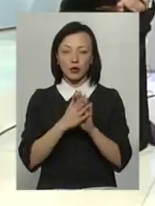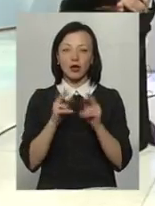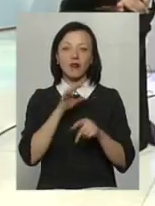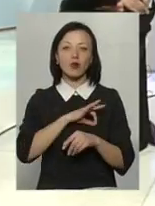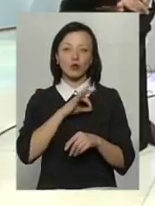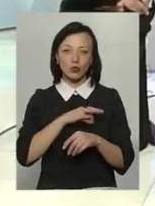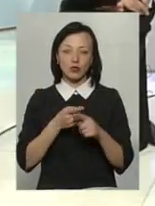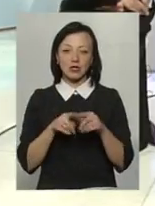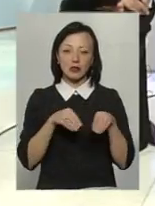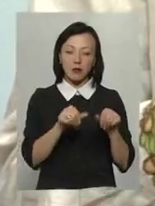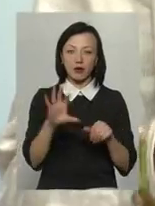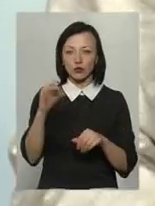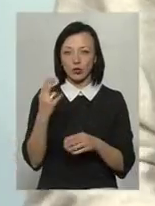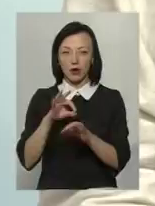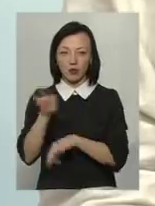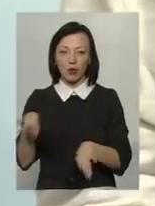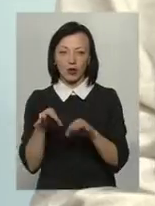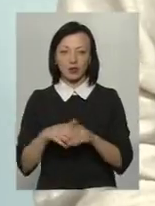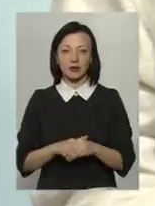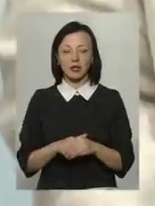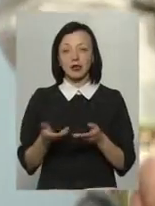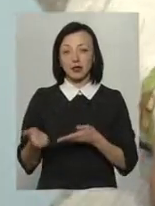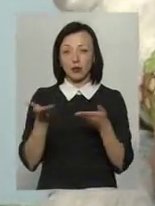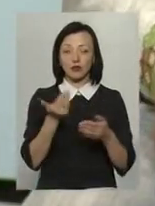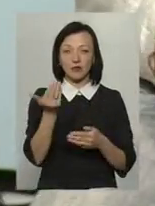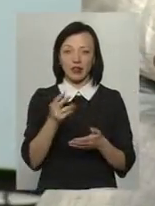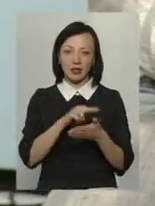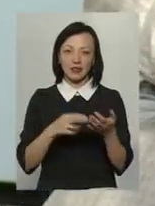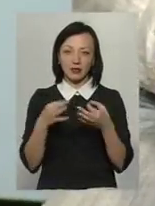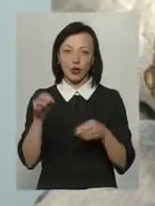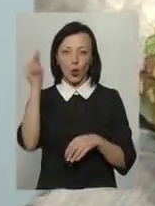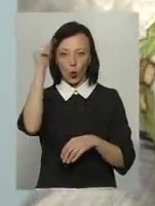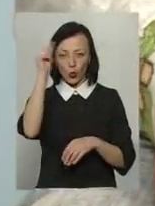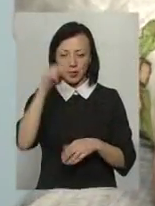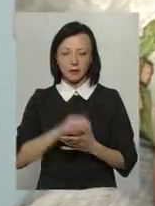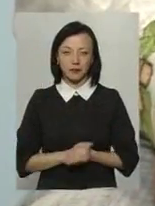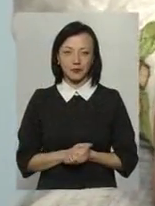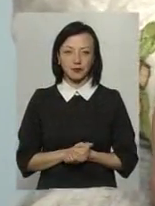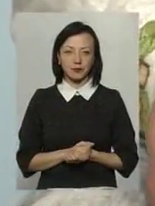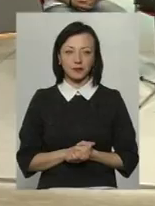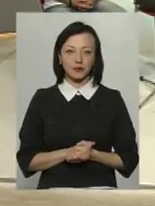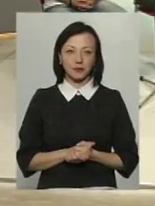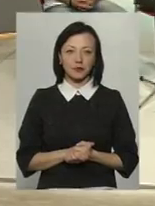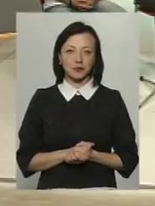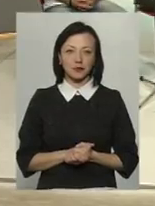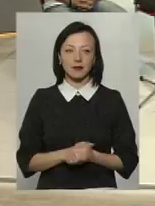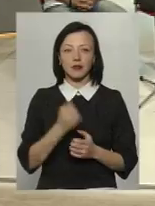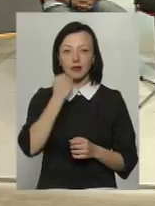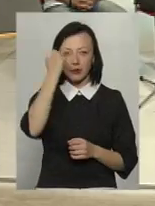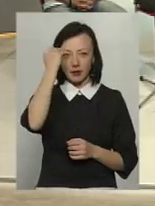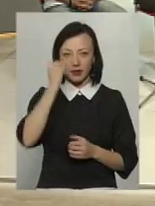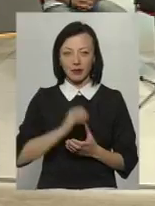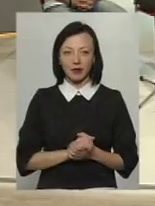пермакультуру як в земельних, так і в соціальних проєктах. І ми запрошуємо вас на сертифікаційний курс пермакультурного дизайну. Дякую вам,